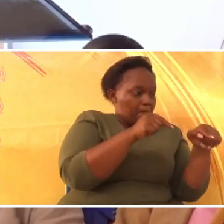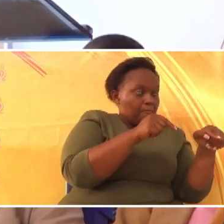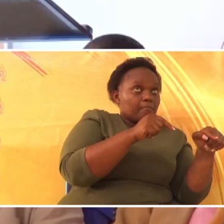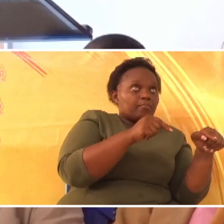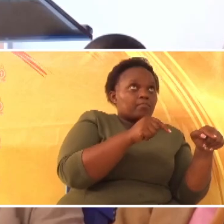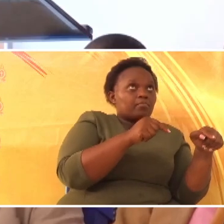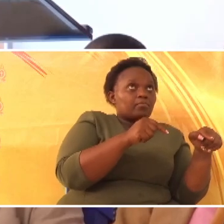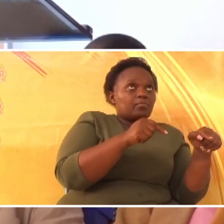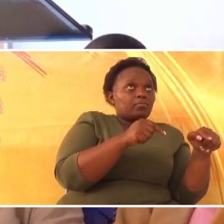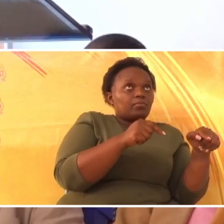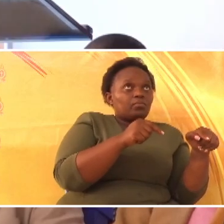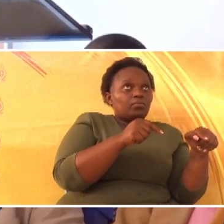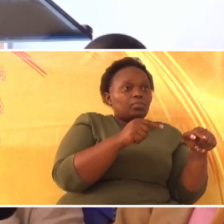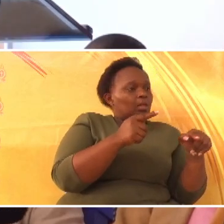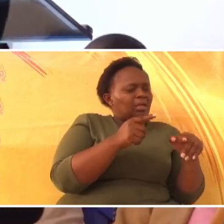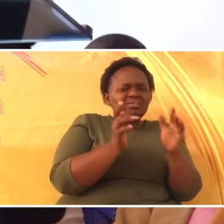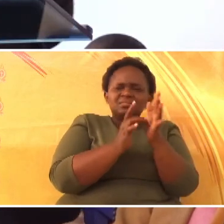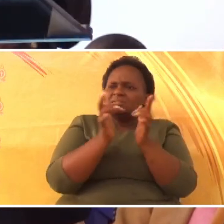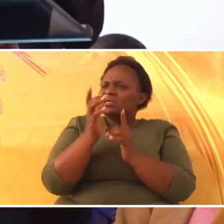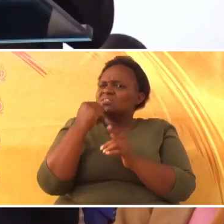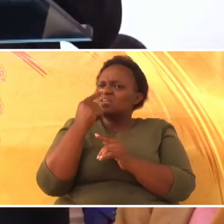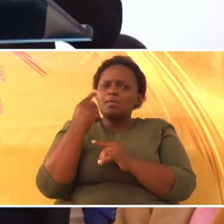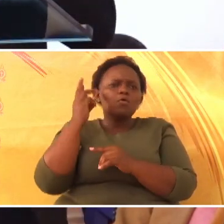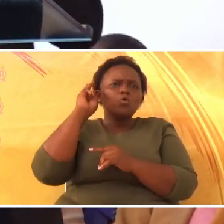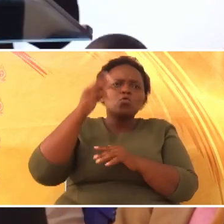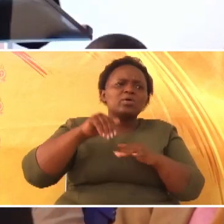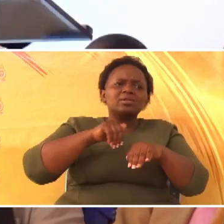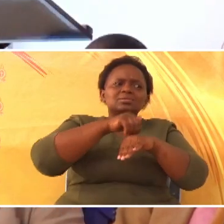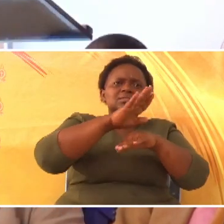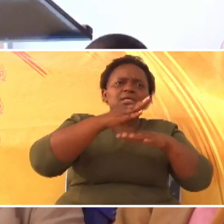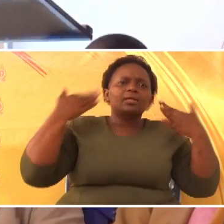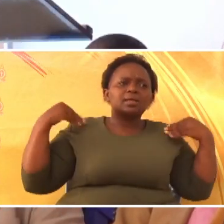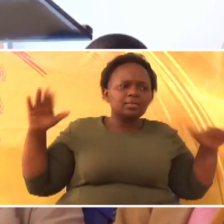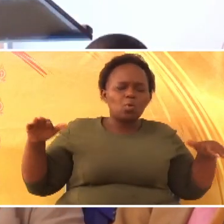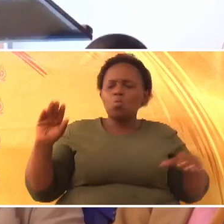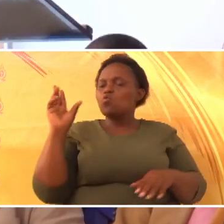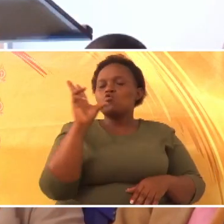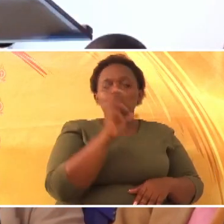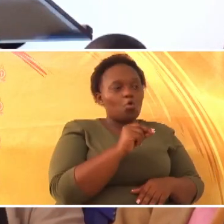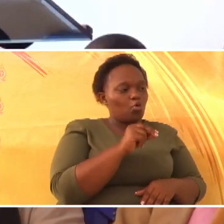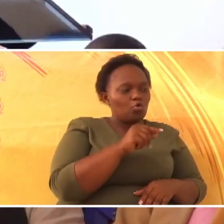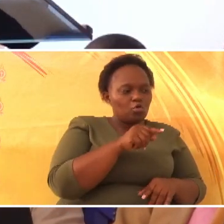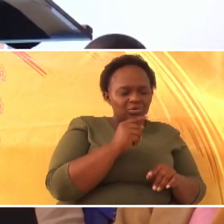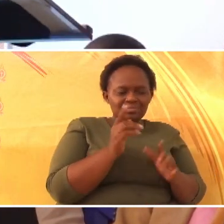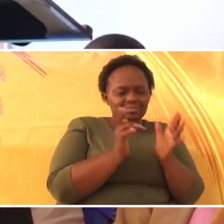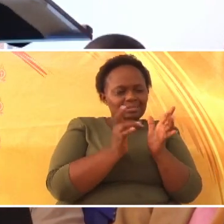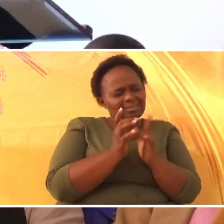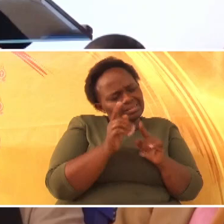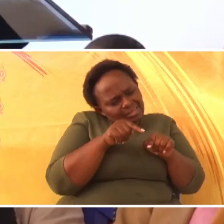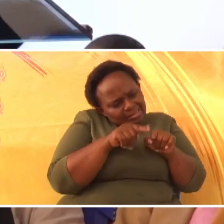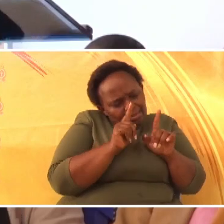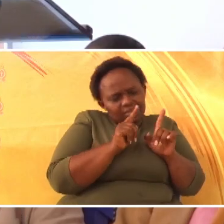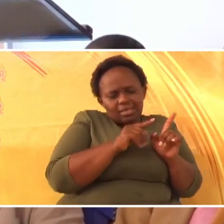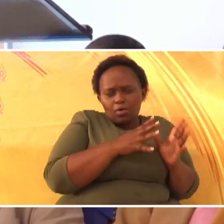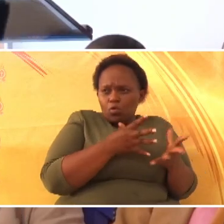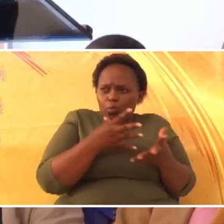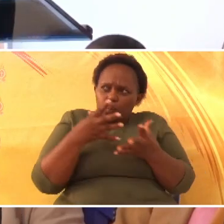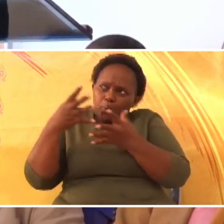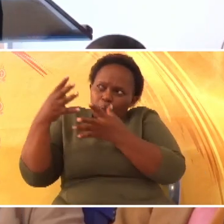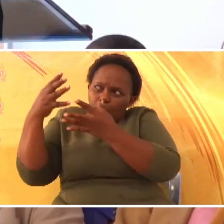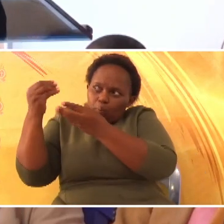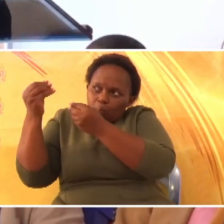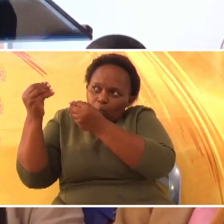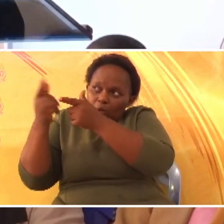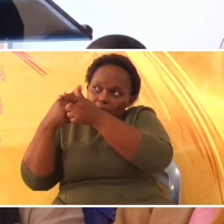Hasemi atatuma malaika. Hasemi atatuma anani, anakuenda. Yee mwenyewe, atengenezia mahali